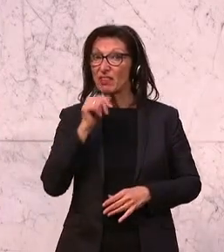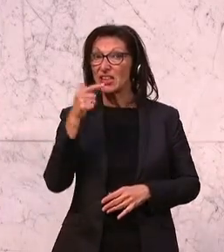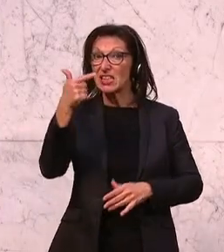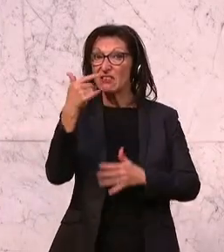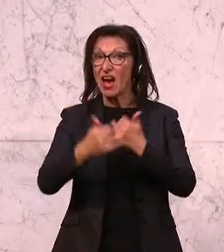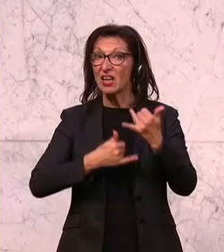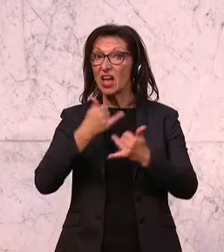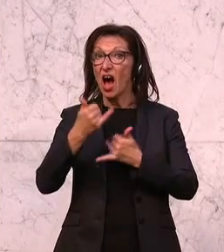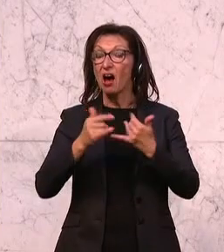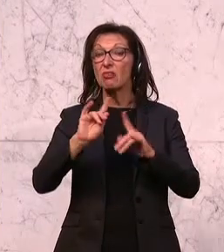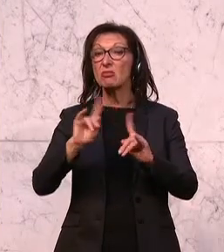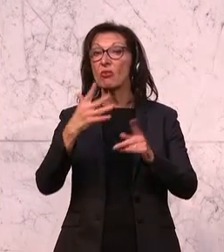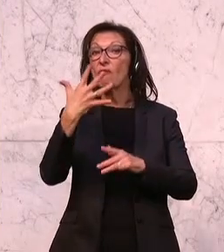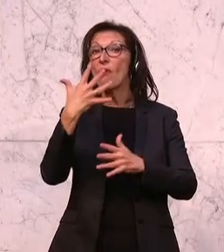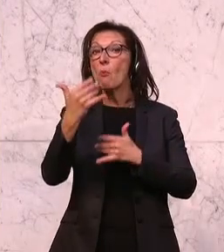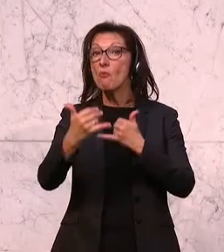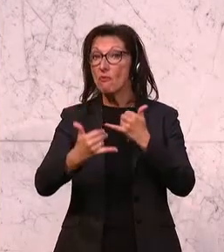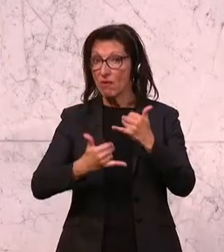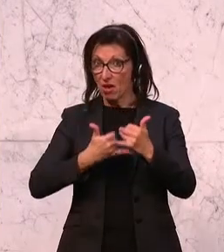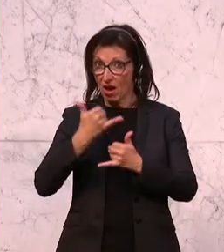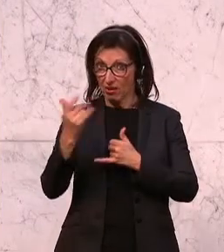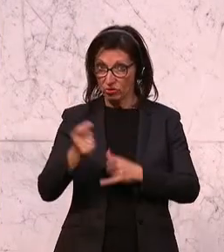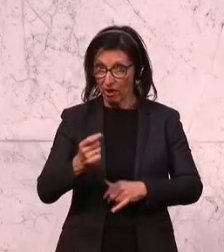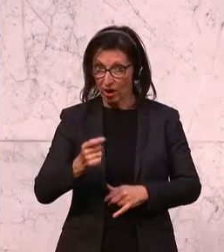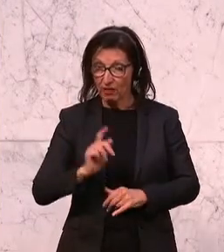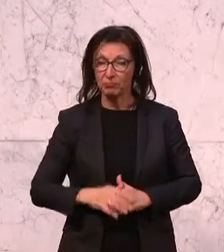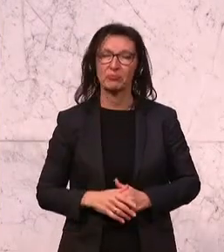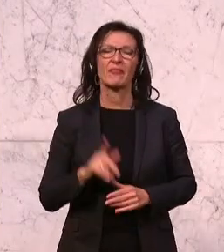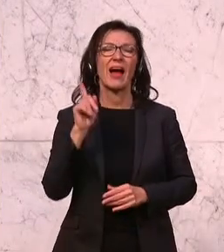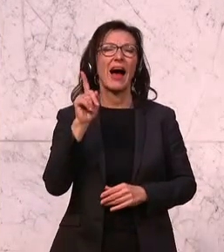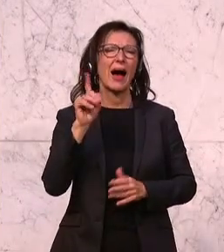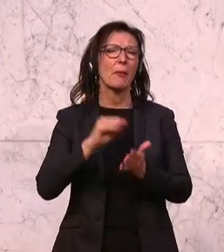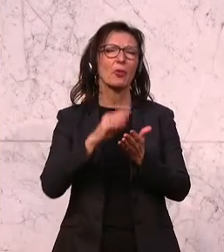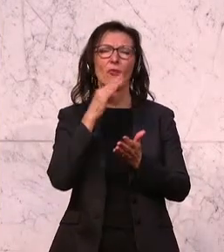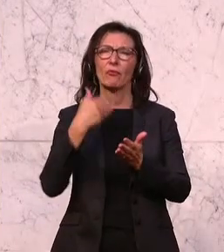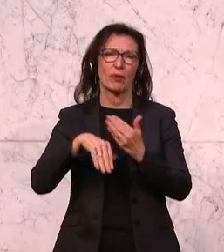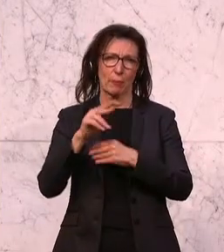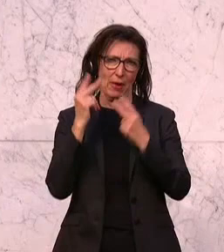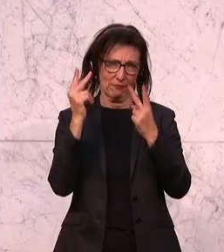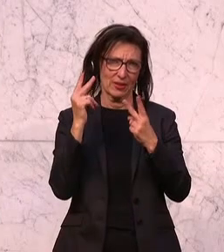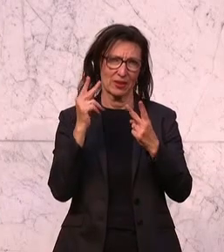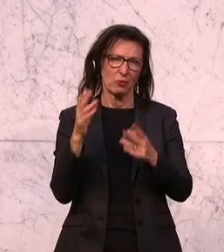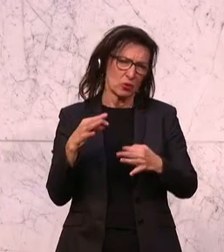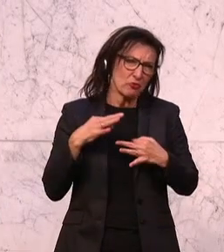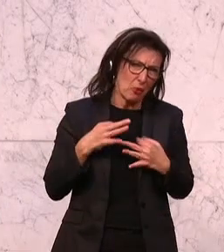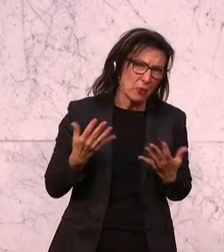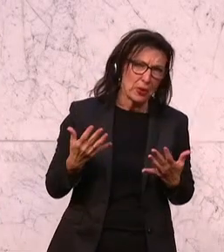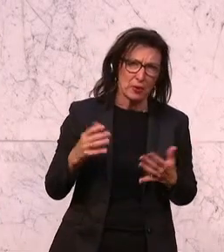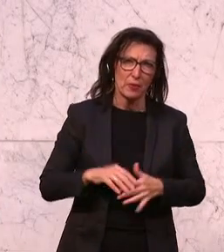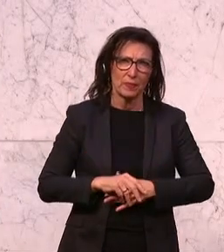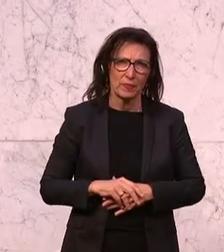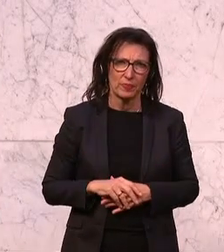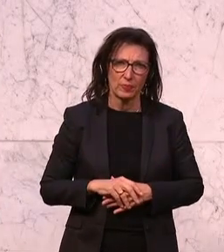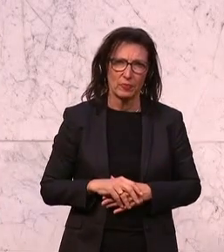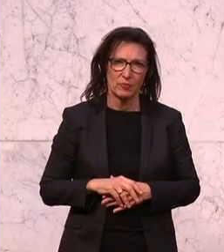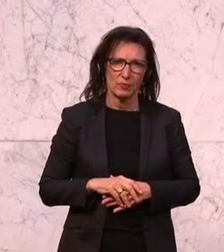sondern bei fünf Jahren liegen. Aber was viel wesentlicher ist, und das ist für mich jetzt sozusagen, und da probieren